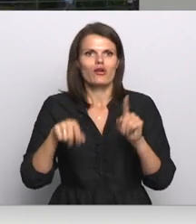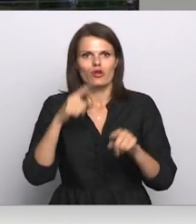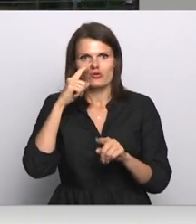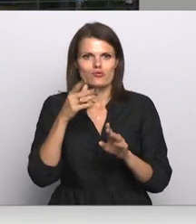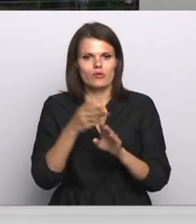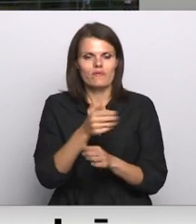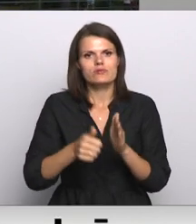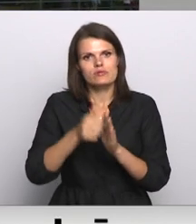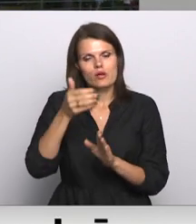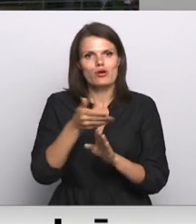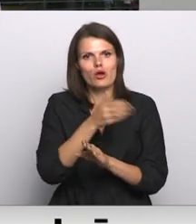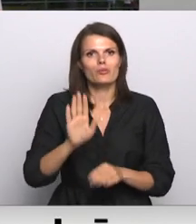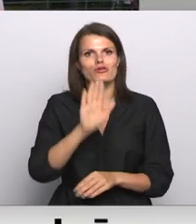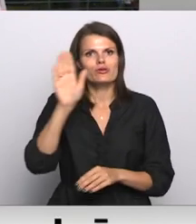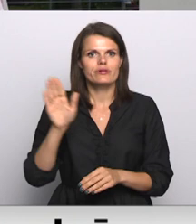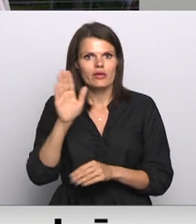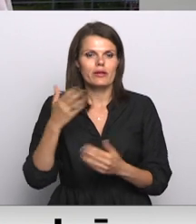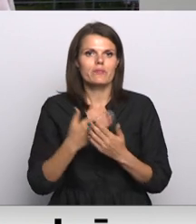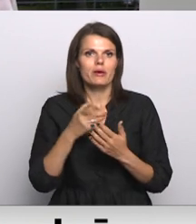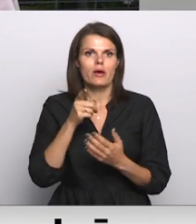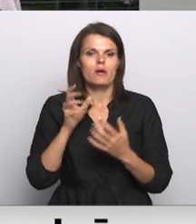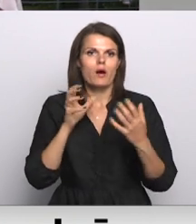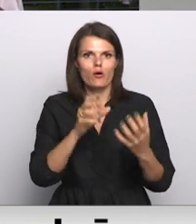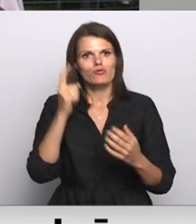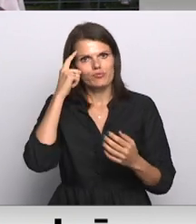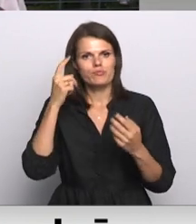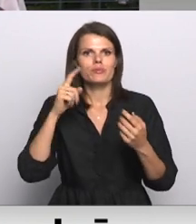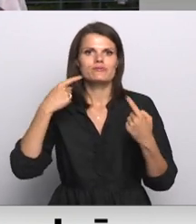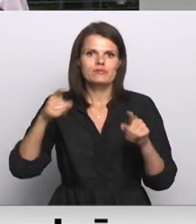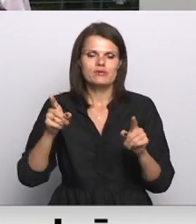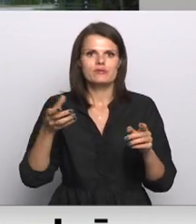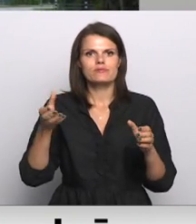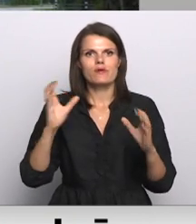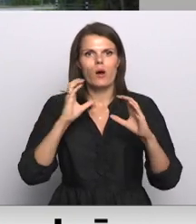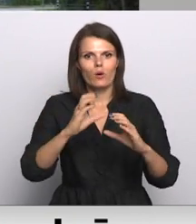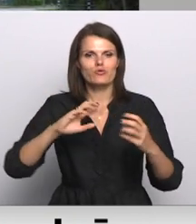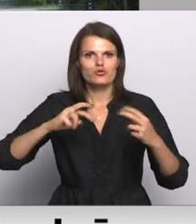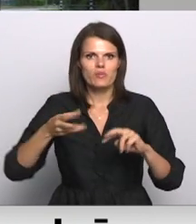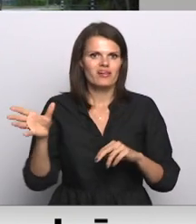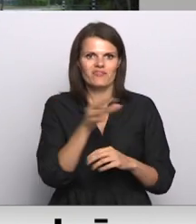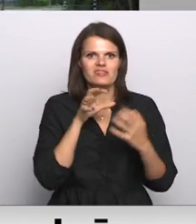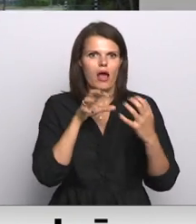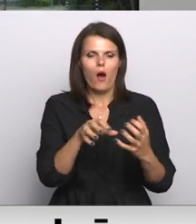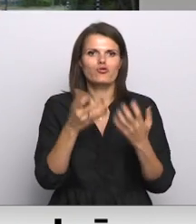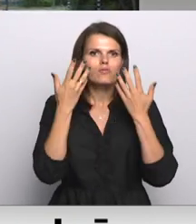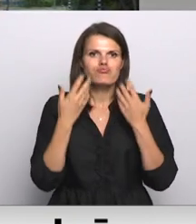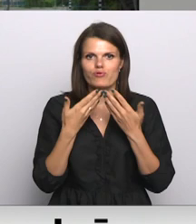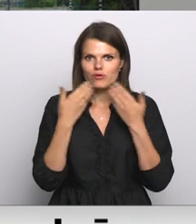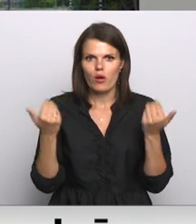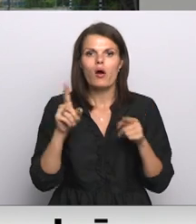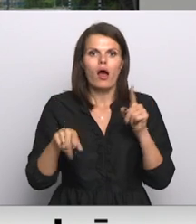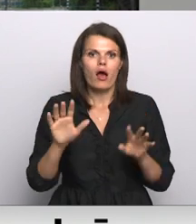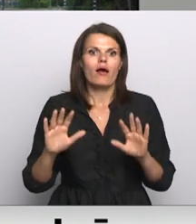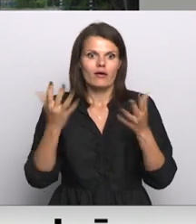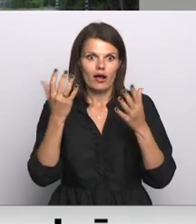Vislabāk to ir darīt tam ar iepriekšējā dienā, jo pārvedātām tajā brīdī ir jāpārkārtotiem maršu. Kā es teicu, autobusu nav visu tādi. Var gadīties, ka